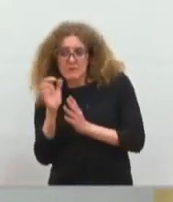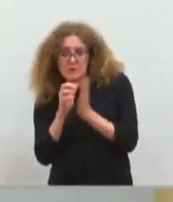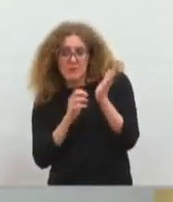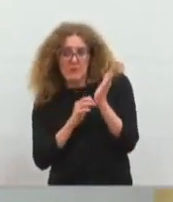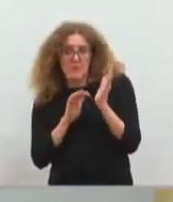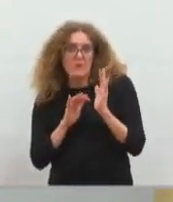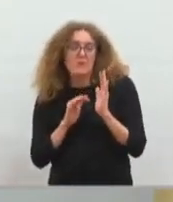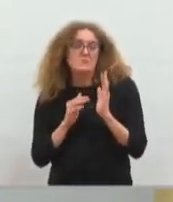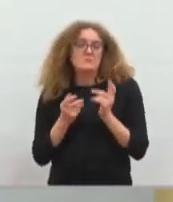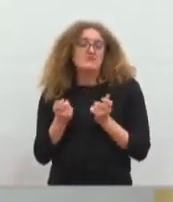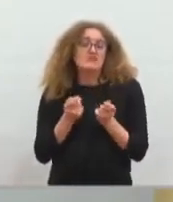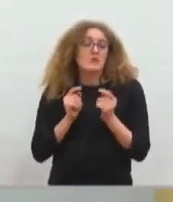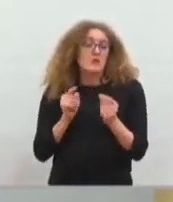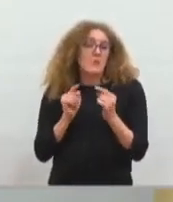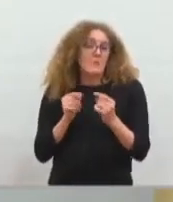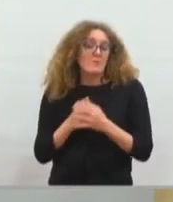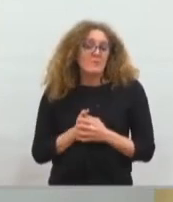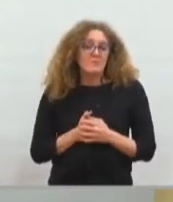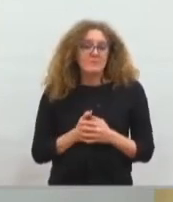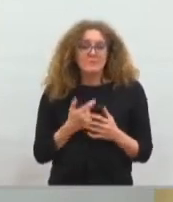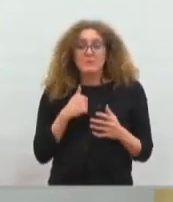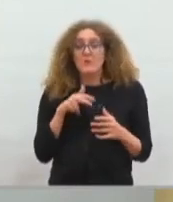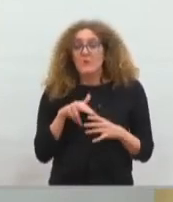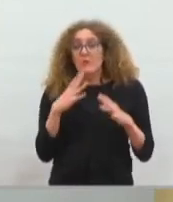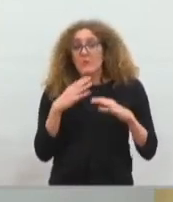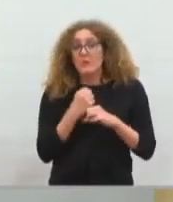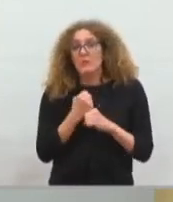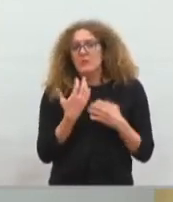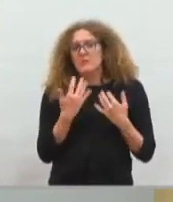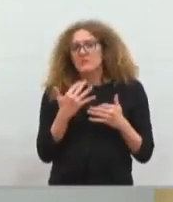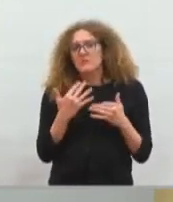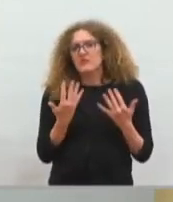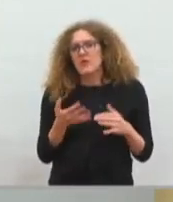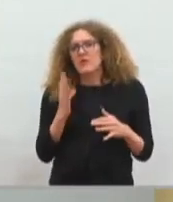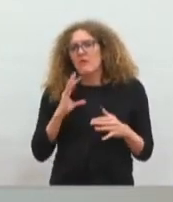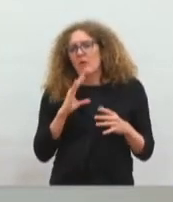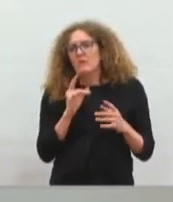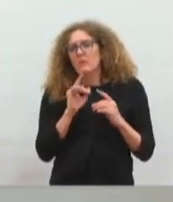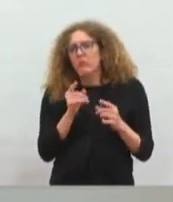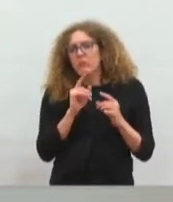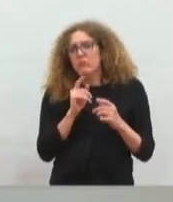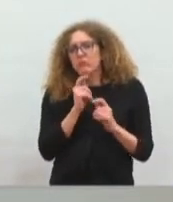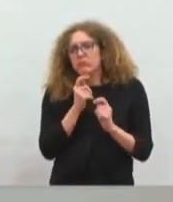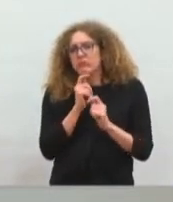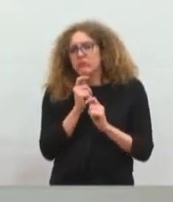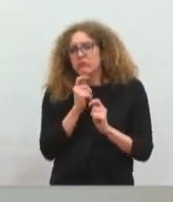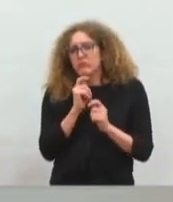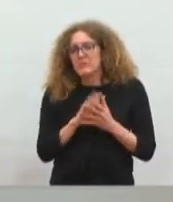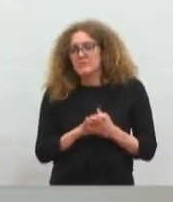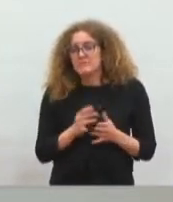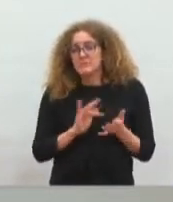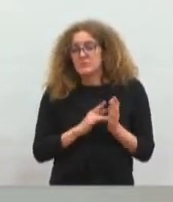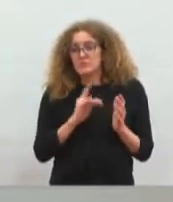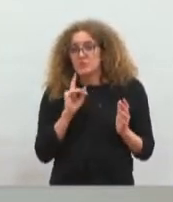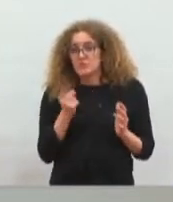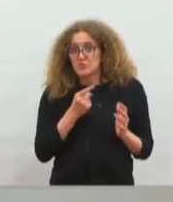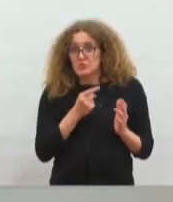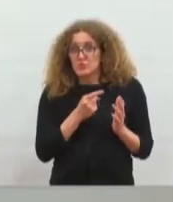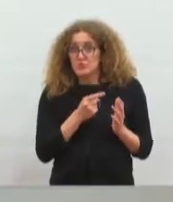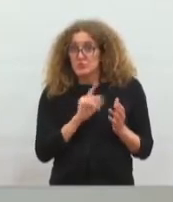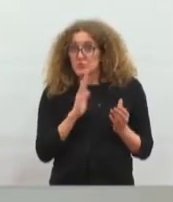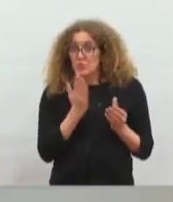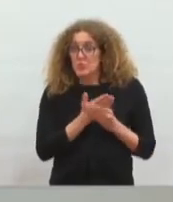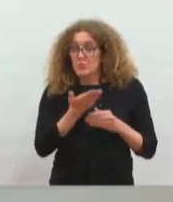Très bien, mes chers collègues, je ne pas être très long, parce qu'on y déjà passé beaucoup de temps, et vous avez tous reçu le document,